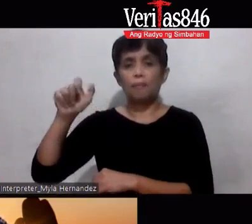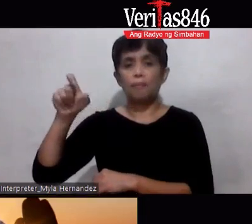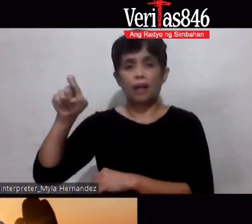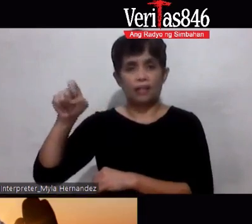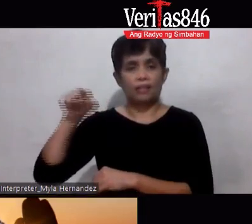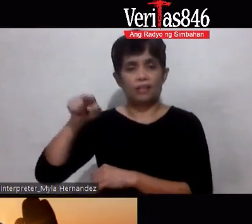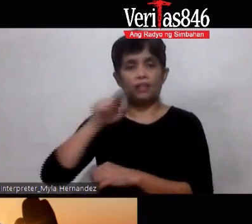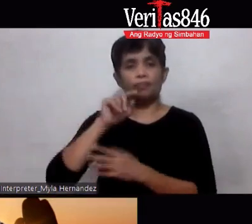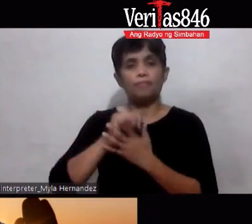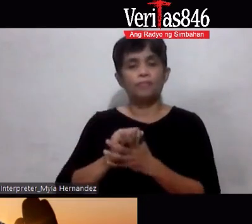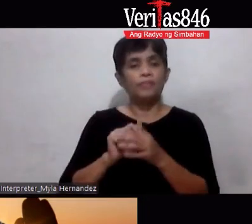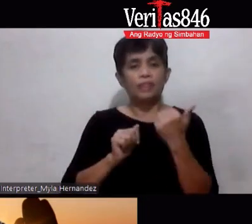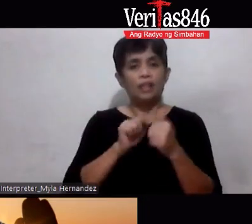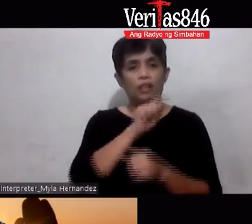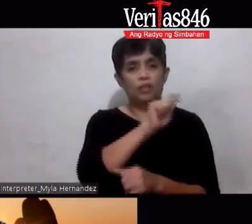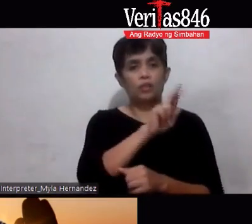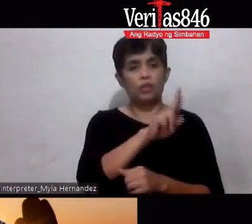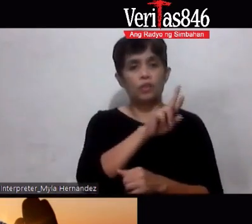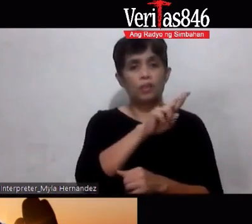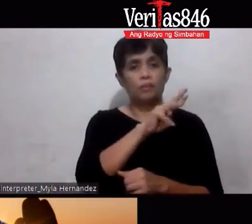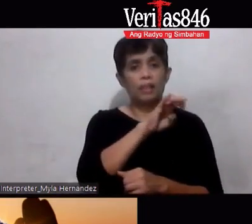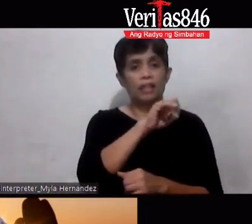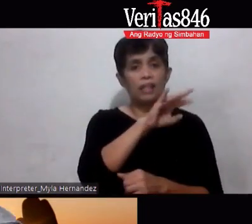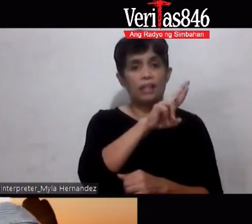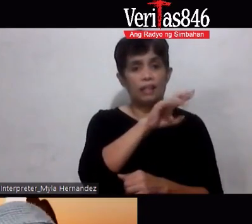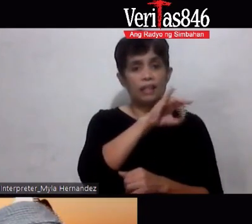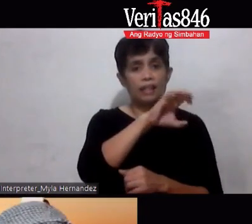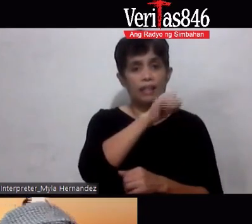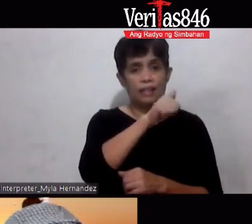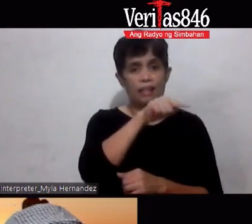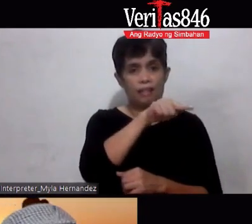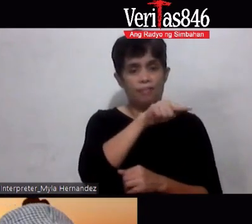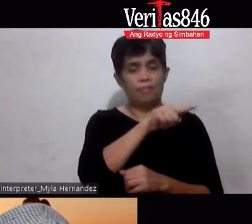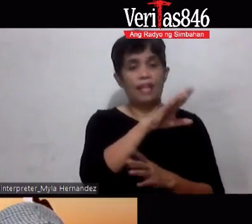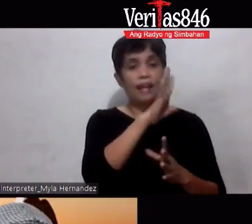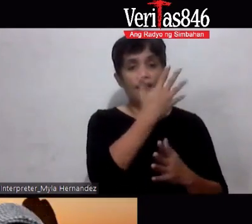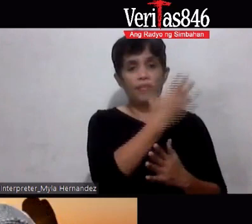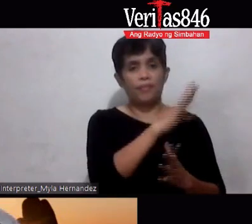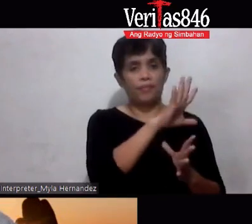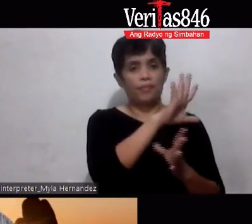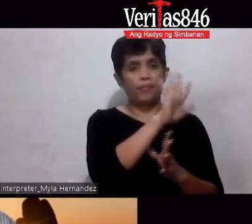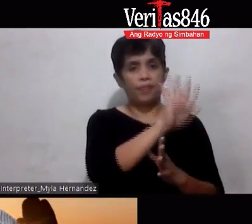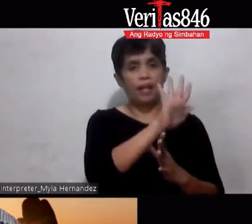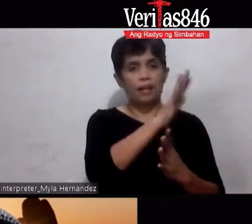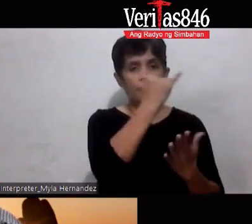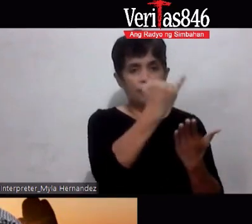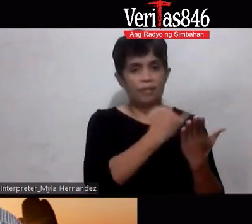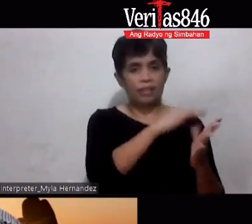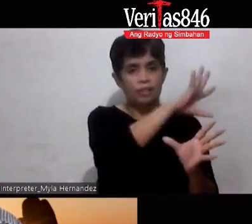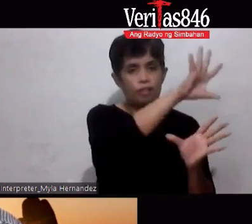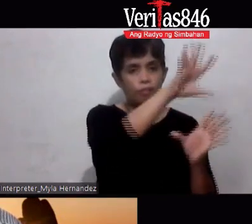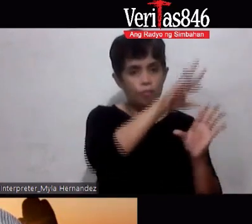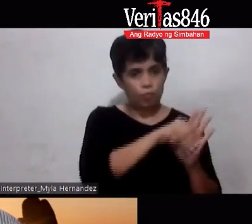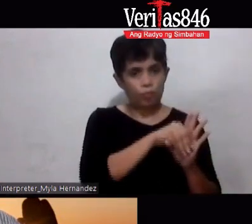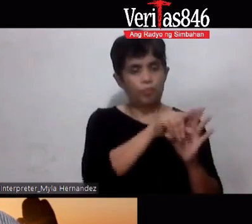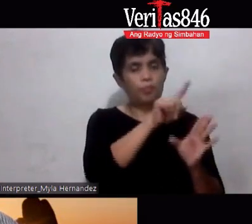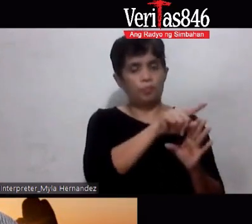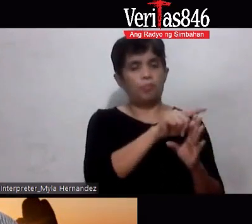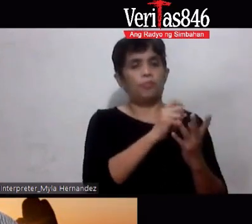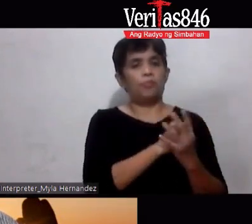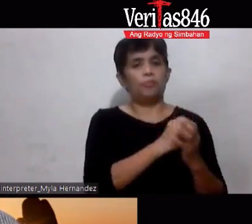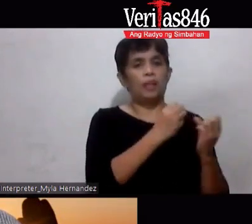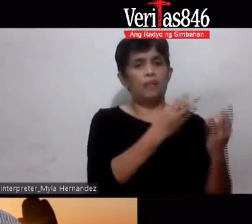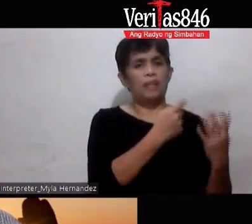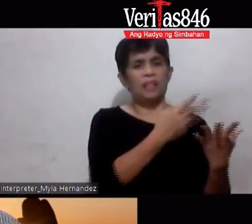yung turmeric plus ay turmeric ito ay limang sangkap ok maraming turmeric sa mercado ngayon pero